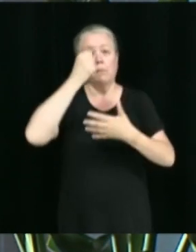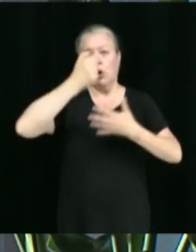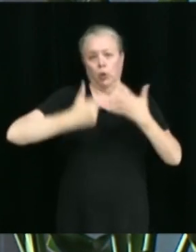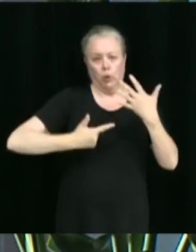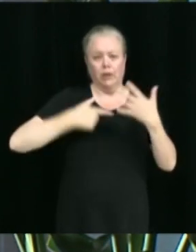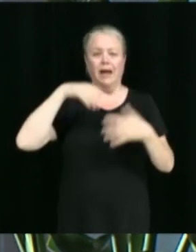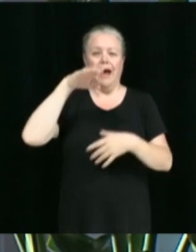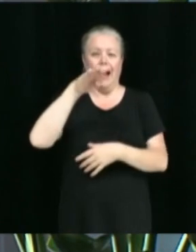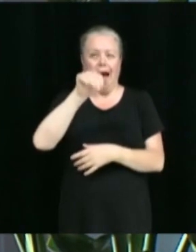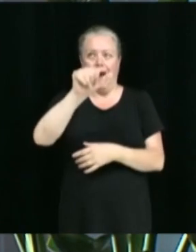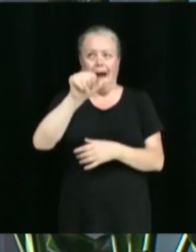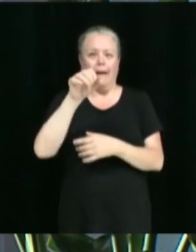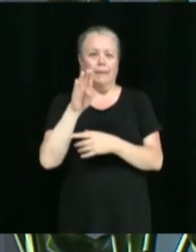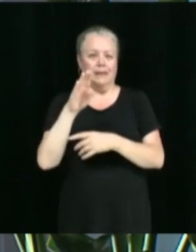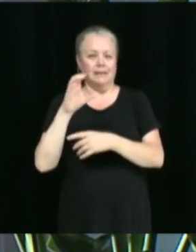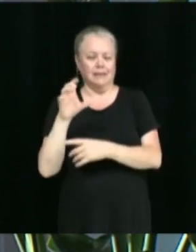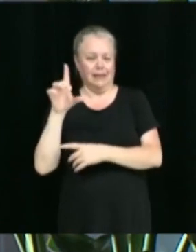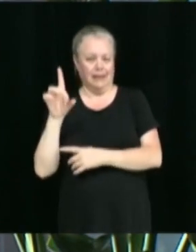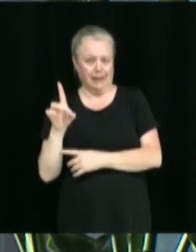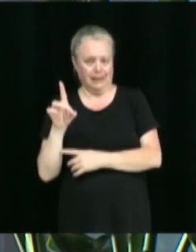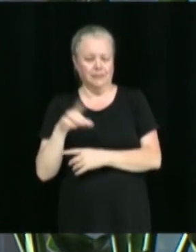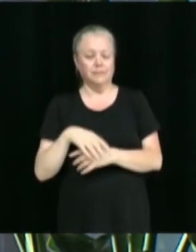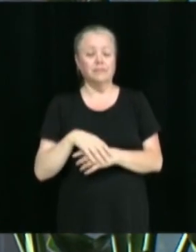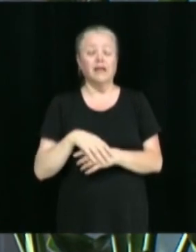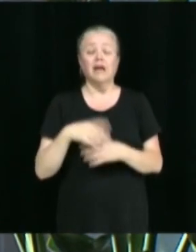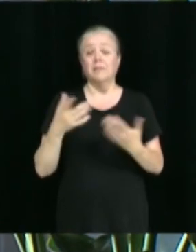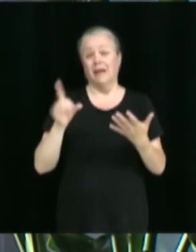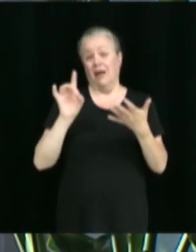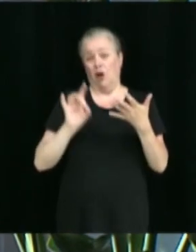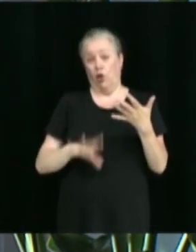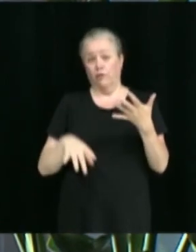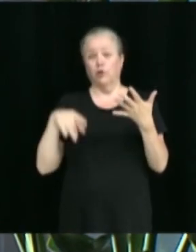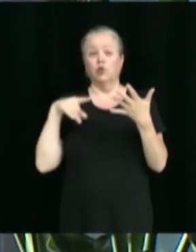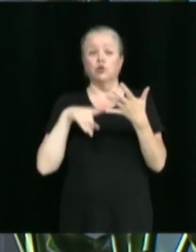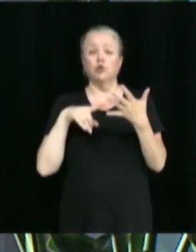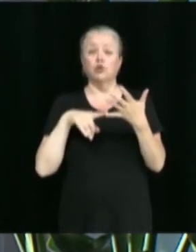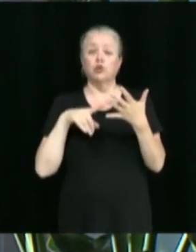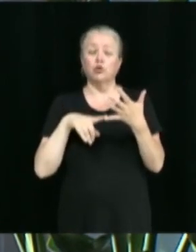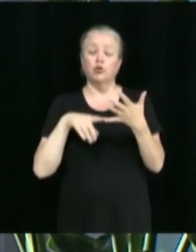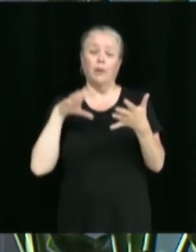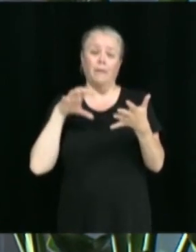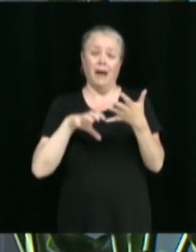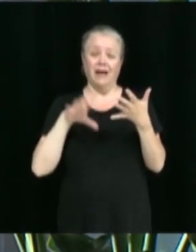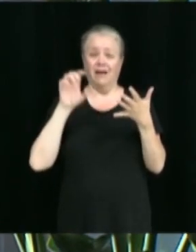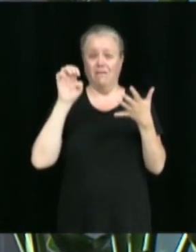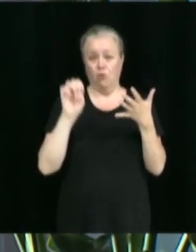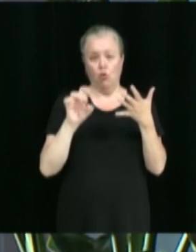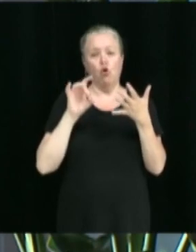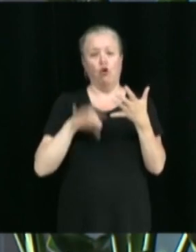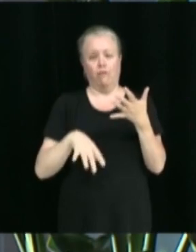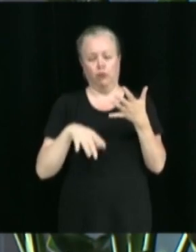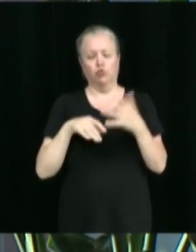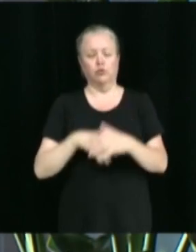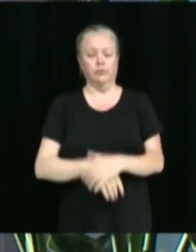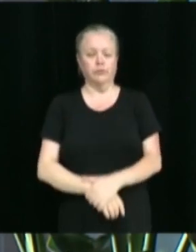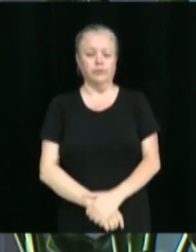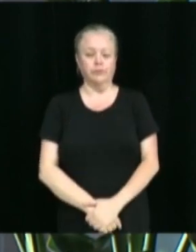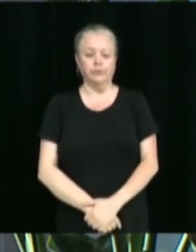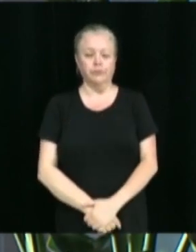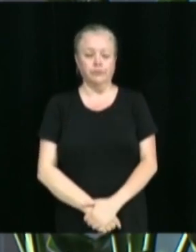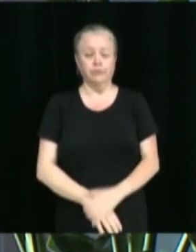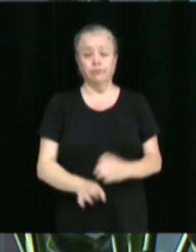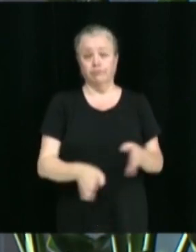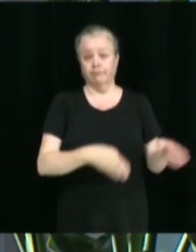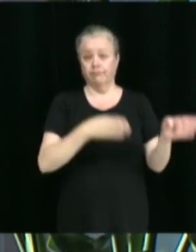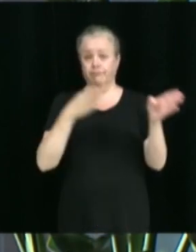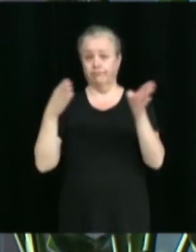du procès verbal du CCU et de refuser la dérogation mineure formulée au paragraphe E. Et